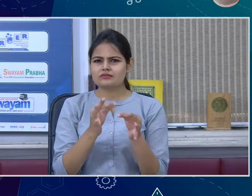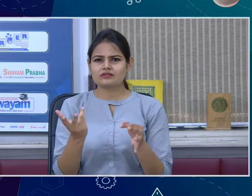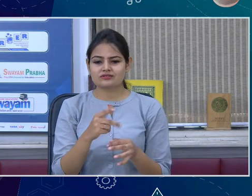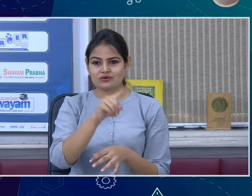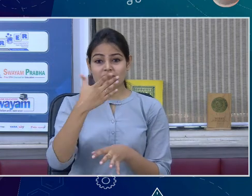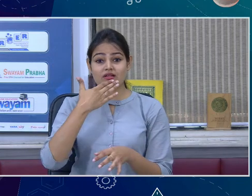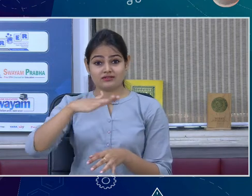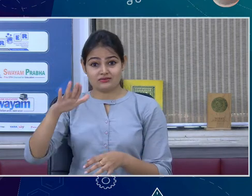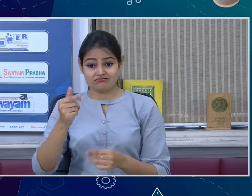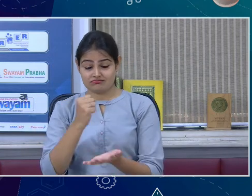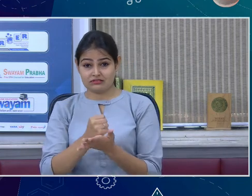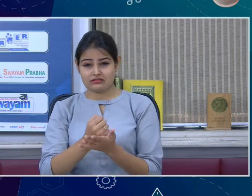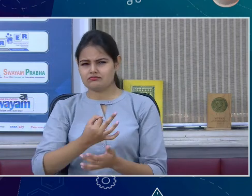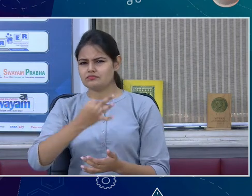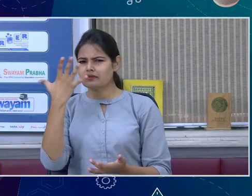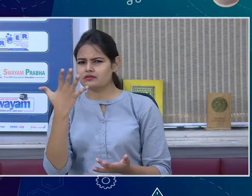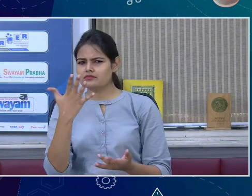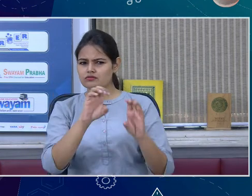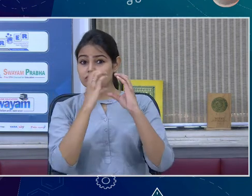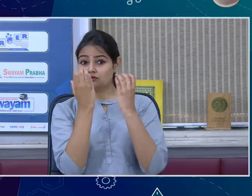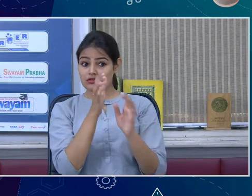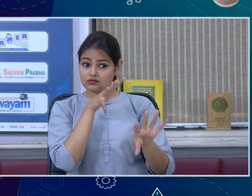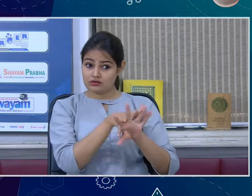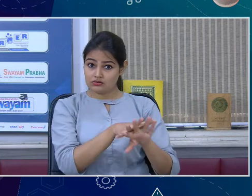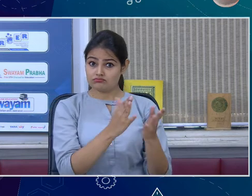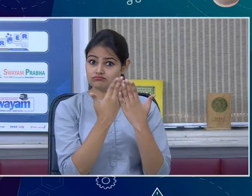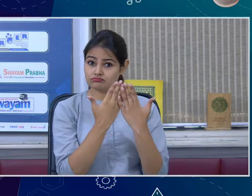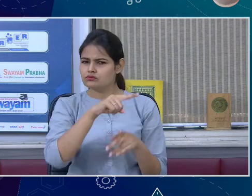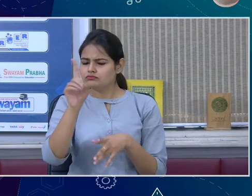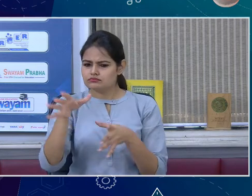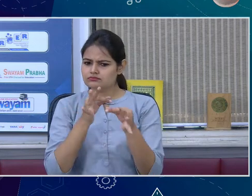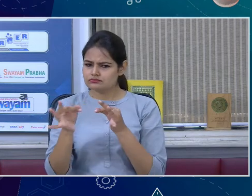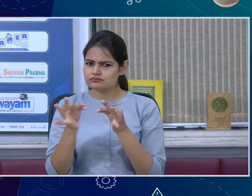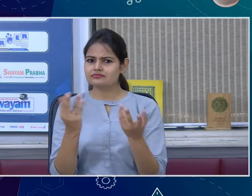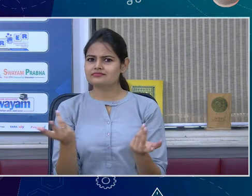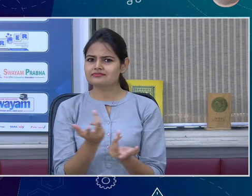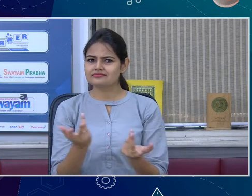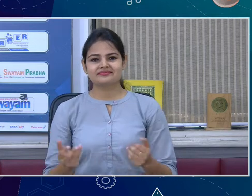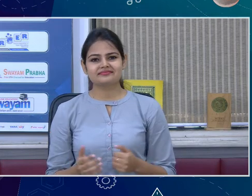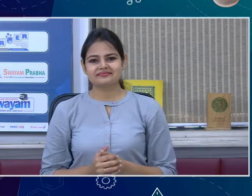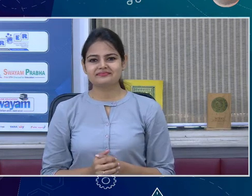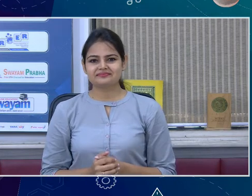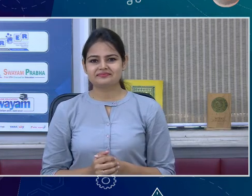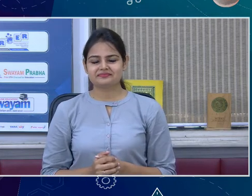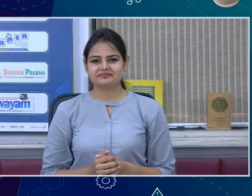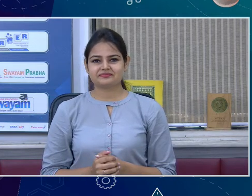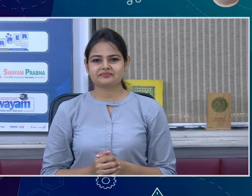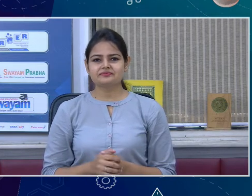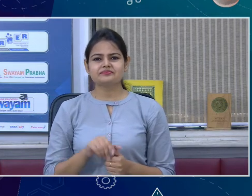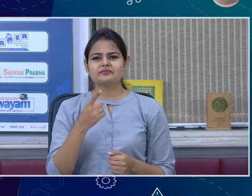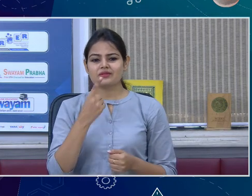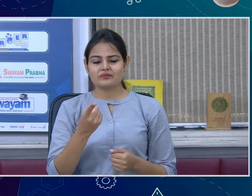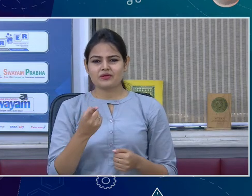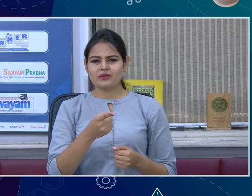special needs in your inclusive classroom? Yes. Yes. See, we say that metals have good conductivity. Conductivity